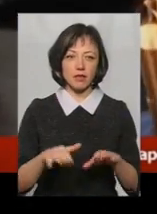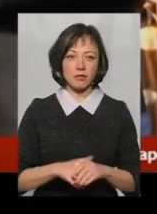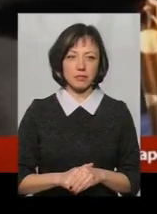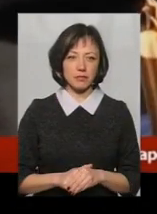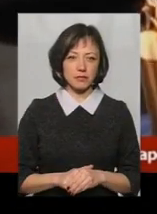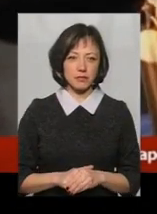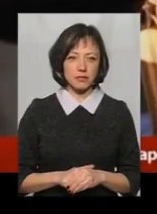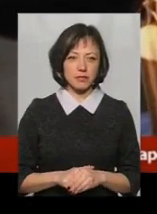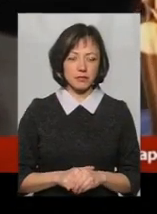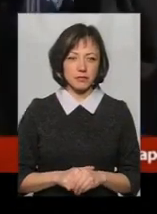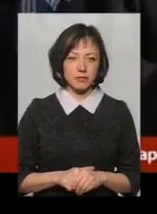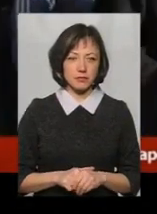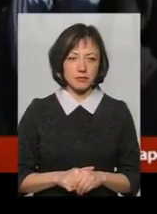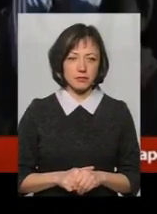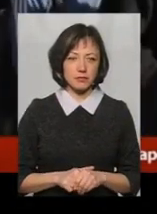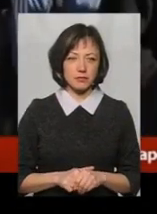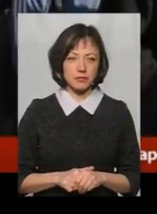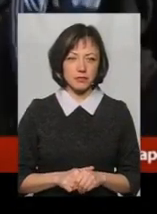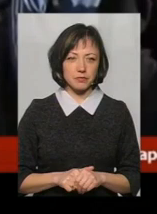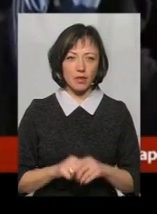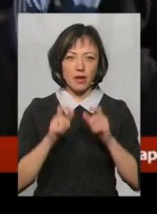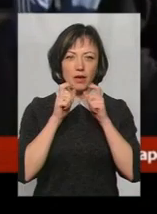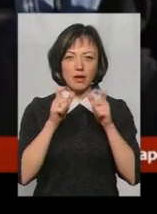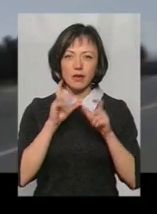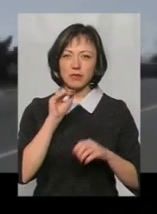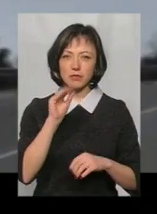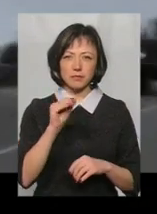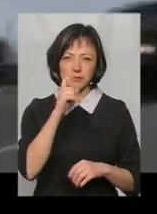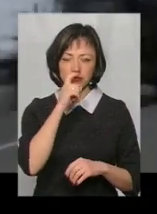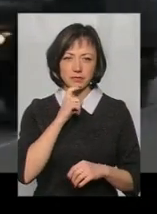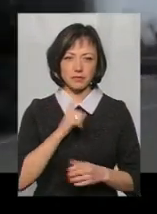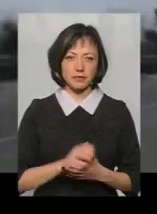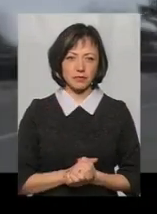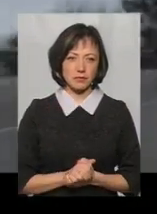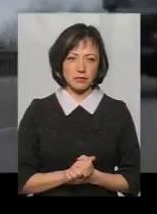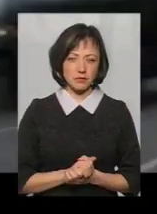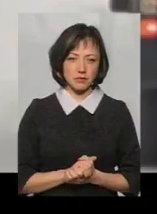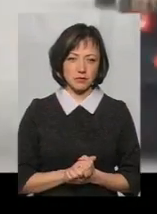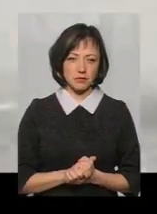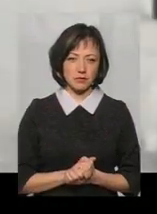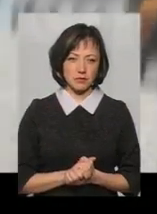розведемо на подразделення. Ми трезуємо в своїх коментарях. Друз